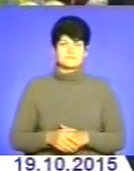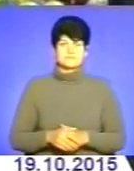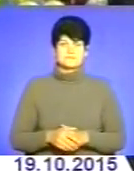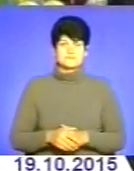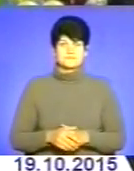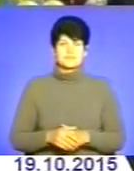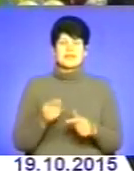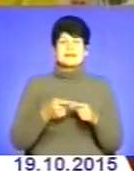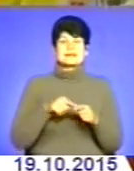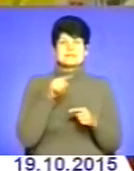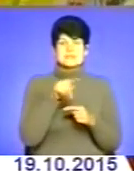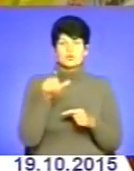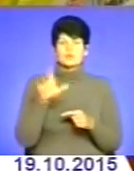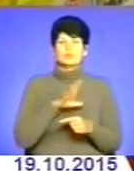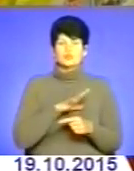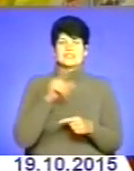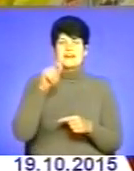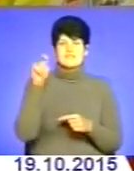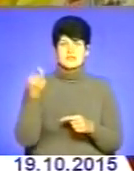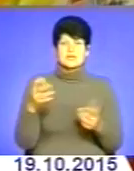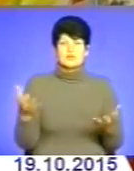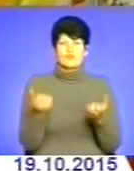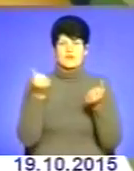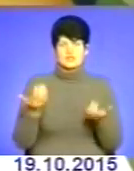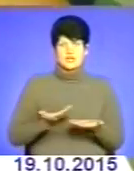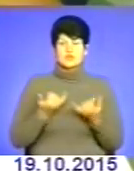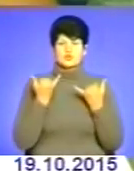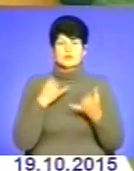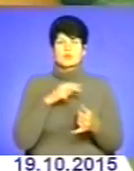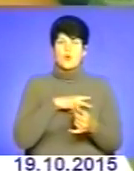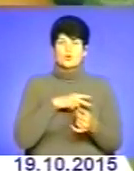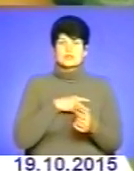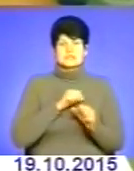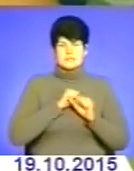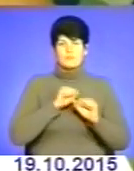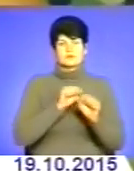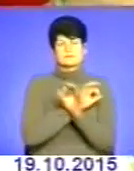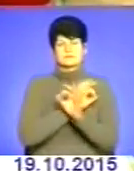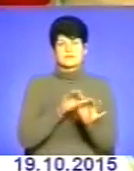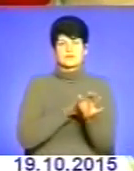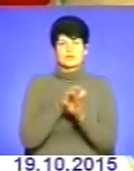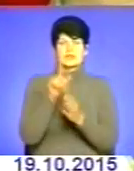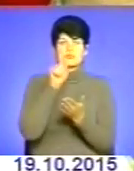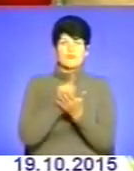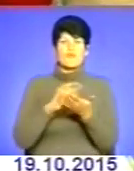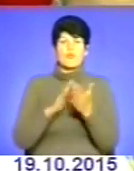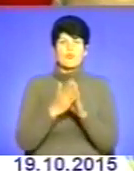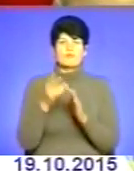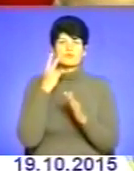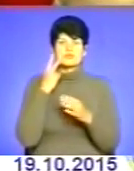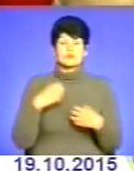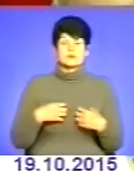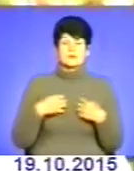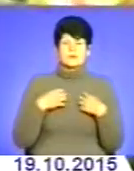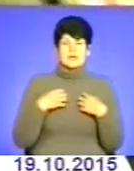Ці люди були на війні і рятували життя Сьогодні їх нагороджували за подвиг і відмінне виконання обов'язків в умовах постійного стресу